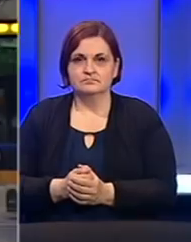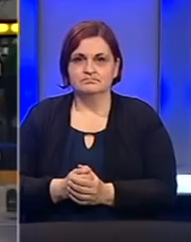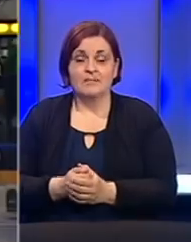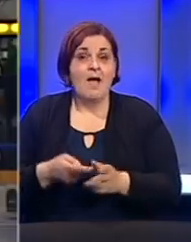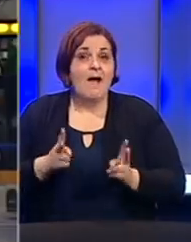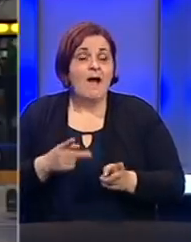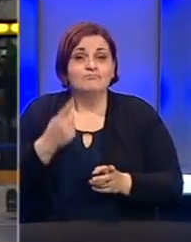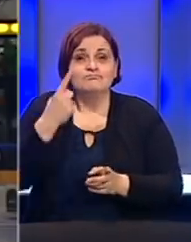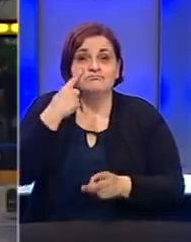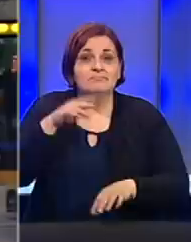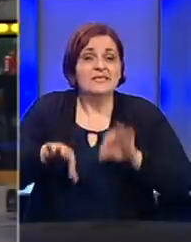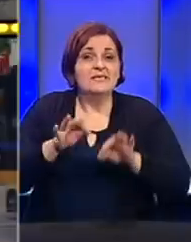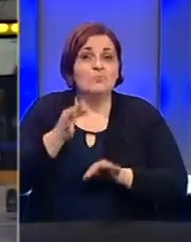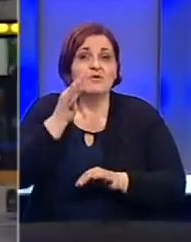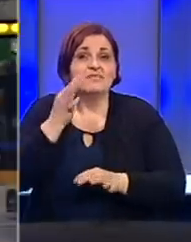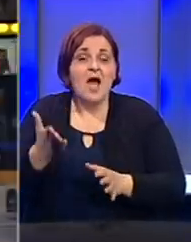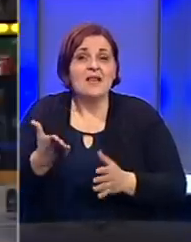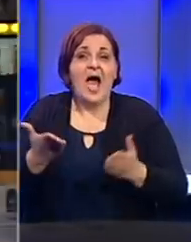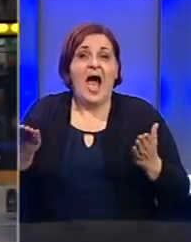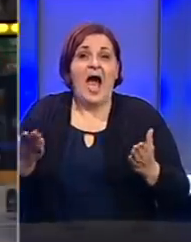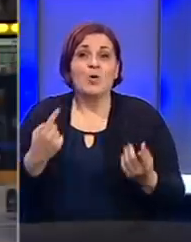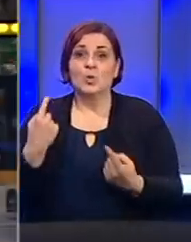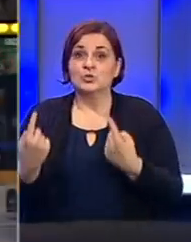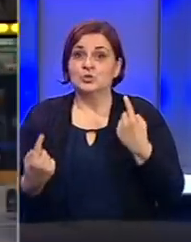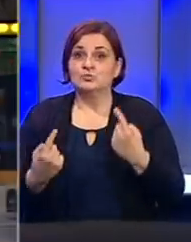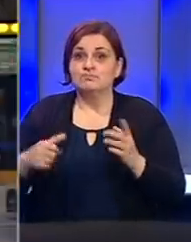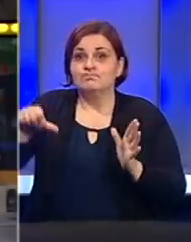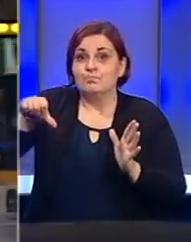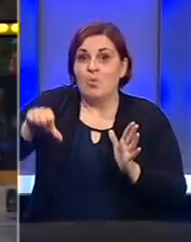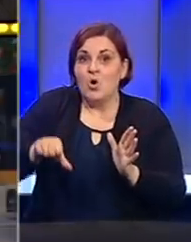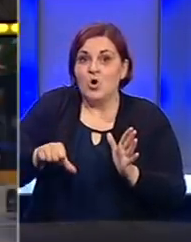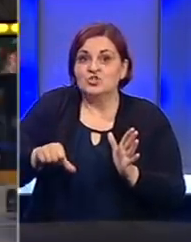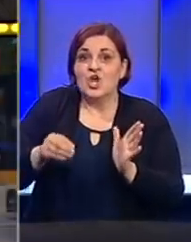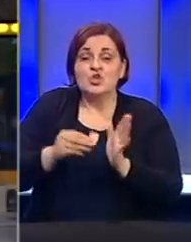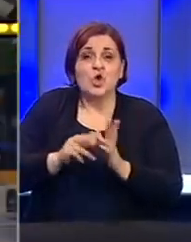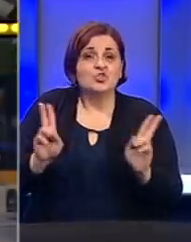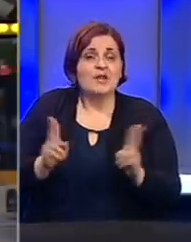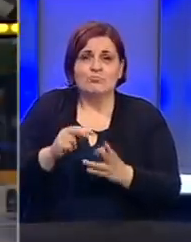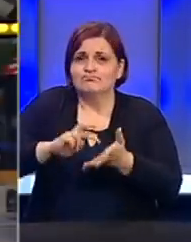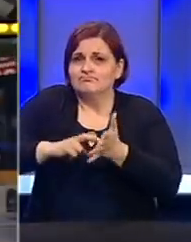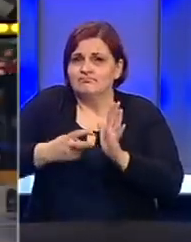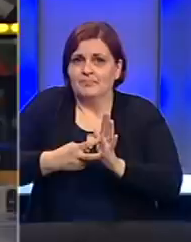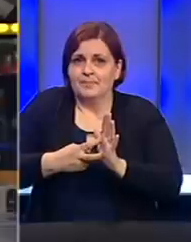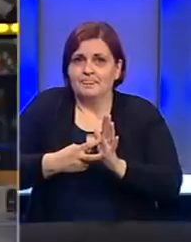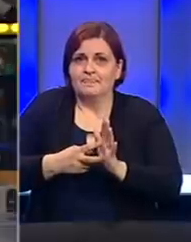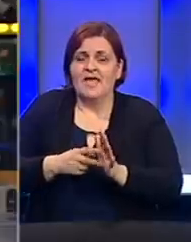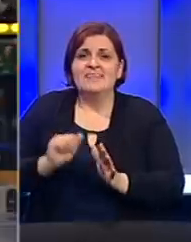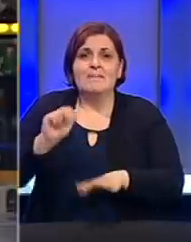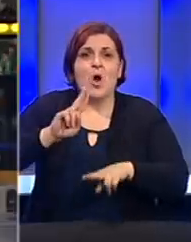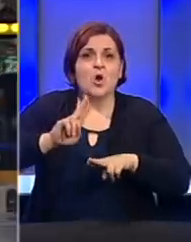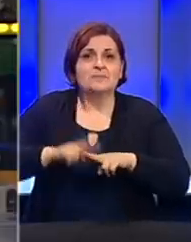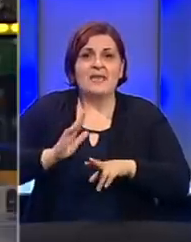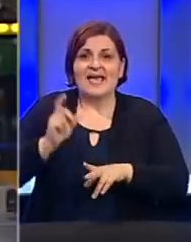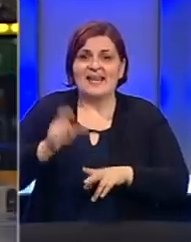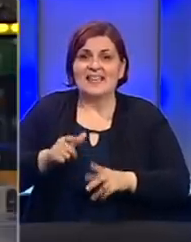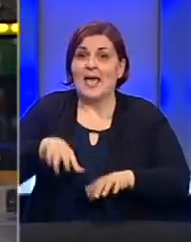Kako će izgledati izborni dan ako se epidemiološka situacija pogorša, još je nemoguće predvidjeti. Demokratsko